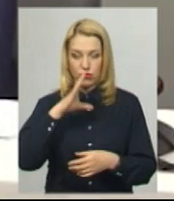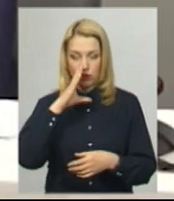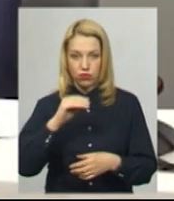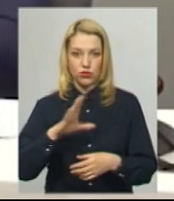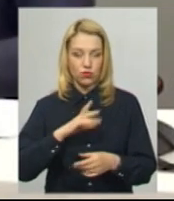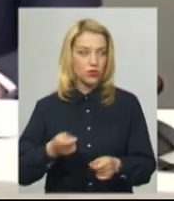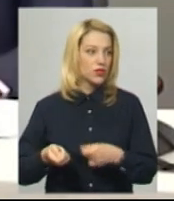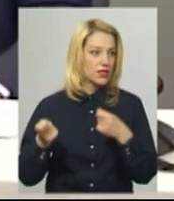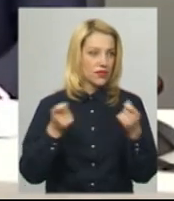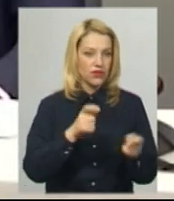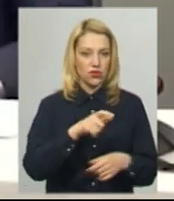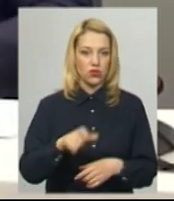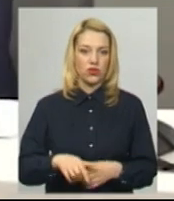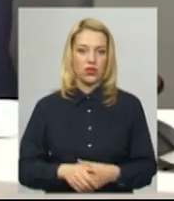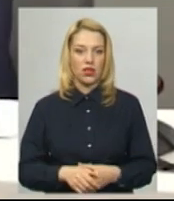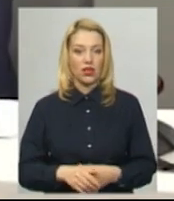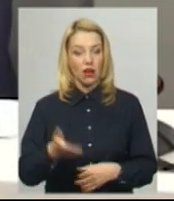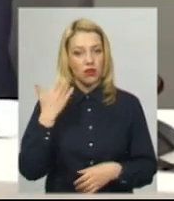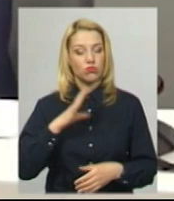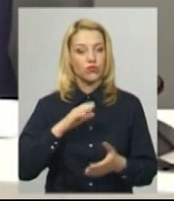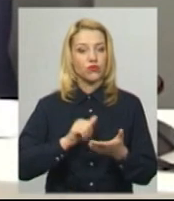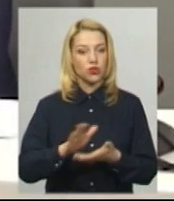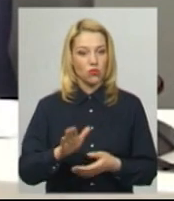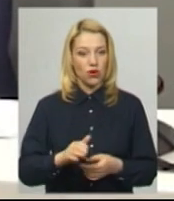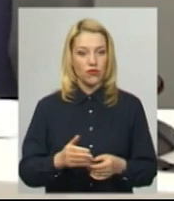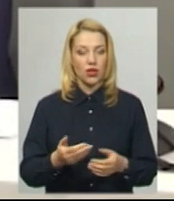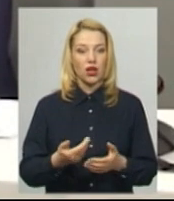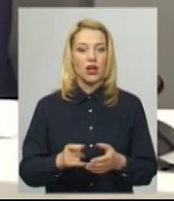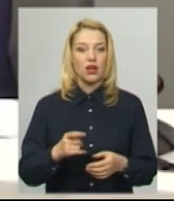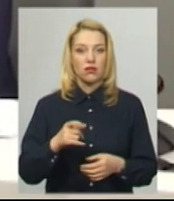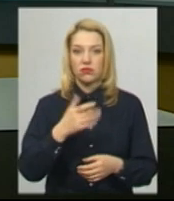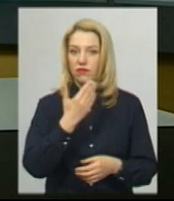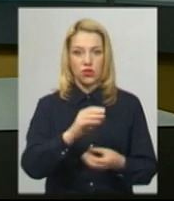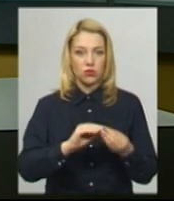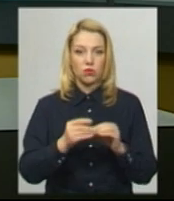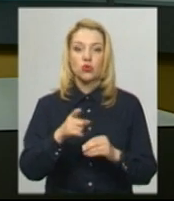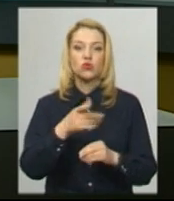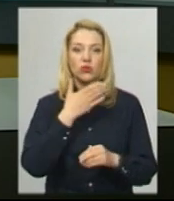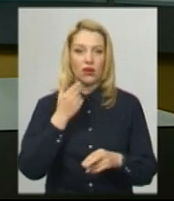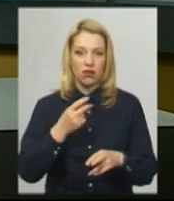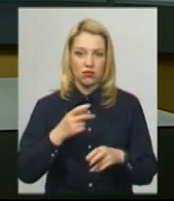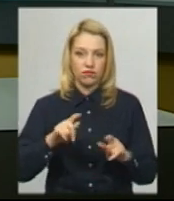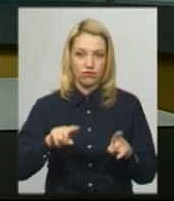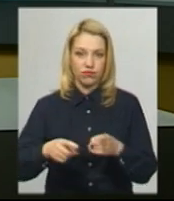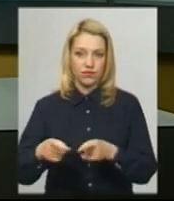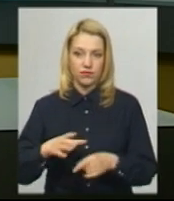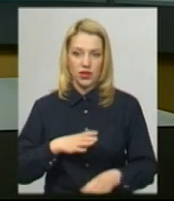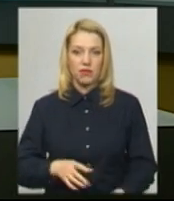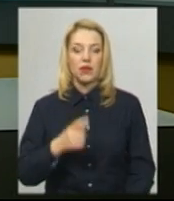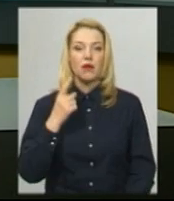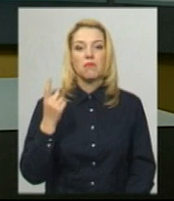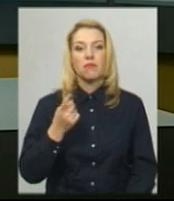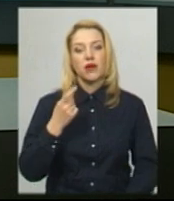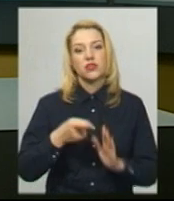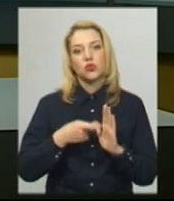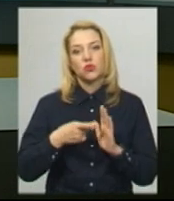відмовилися їхати тоді. Ну, це ваші права, а чого не запакували? Перший допит у цій справі мав